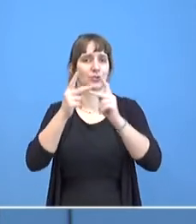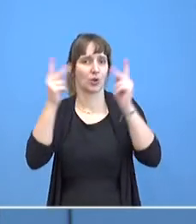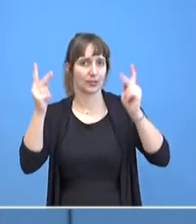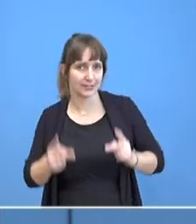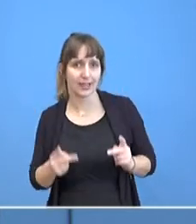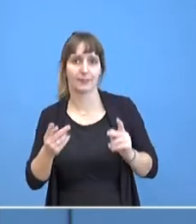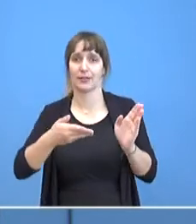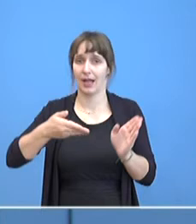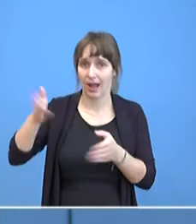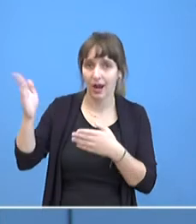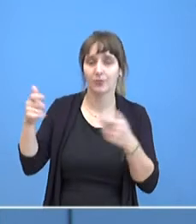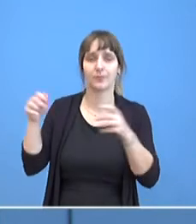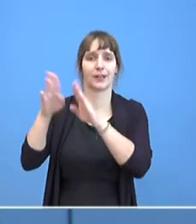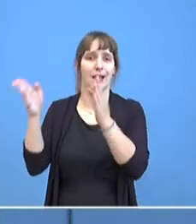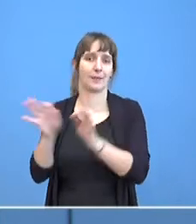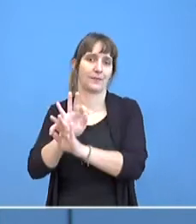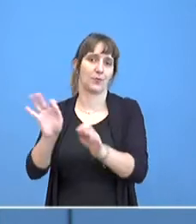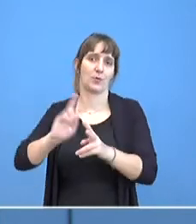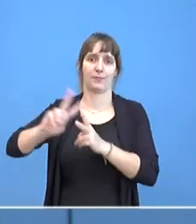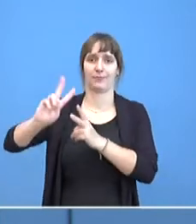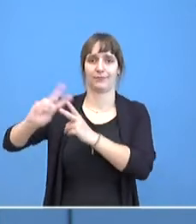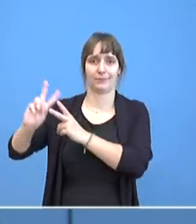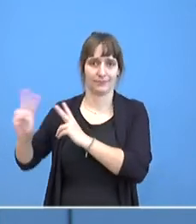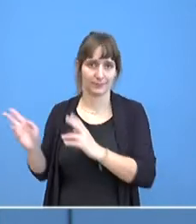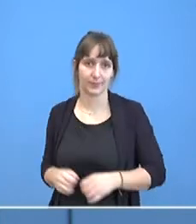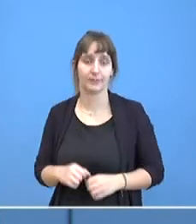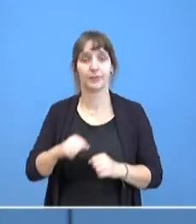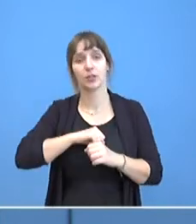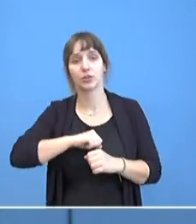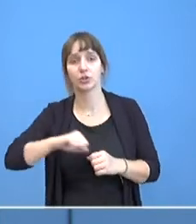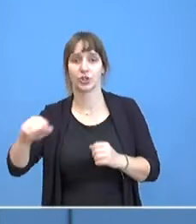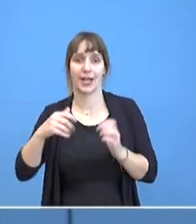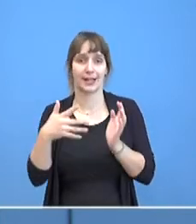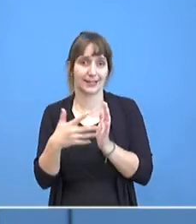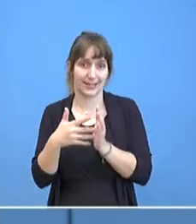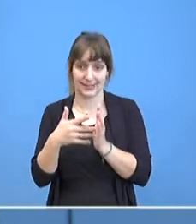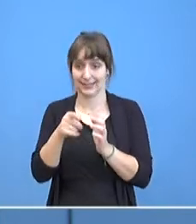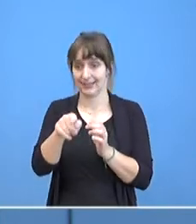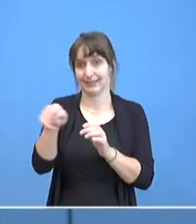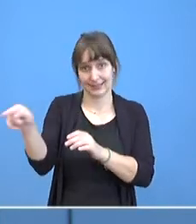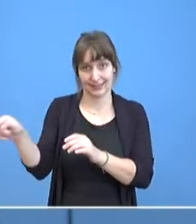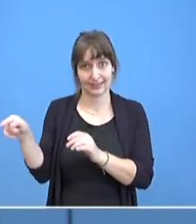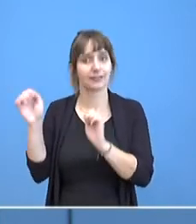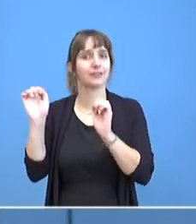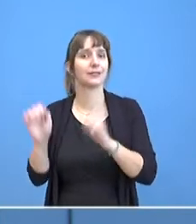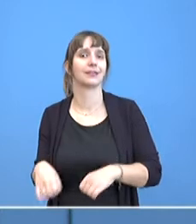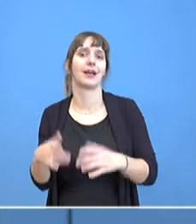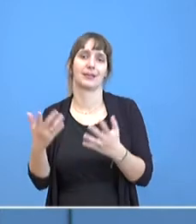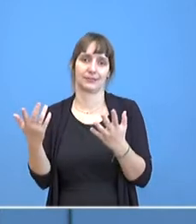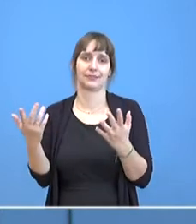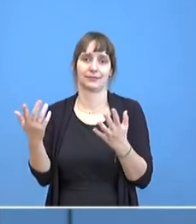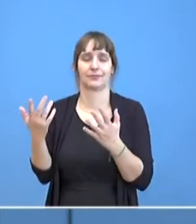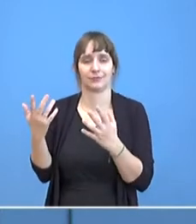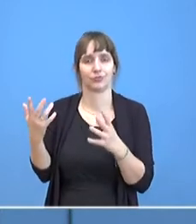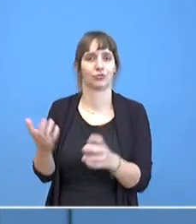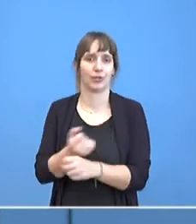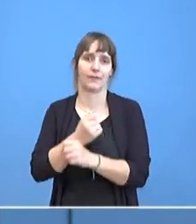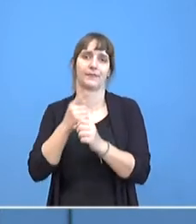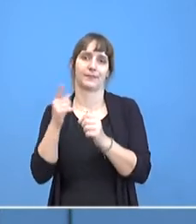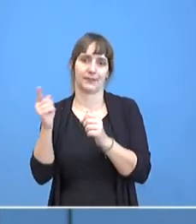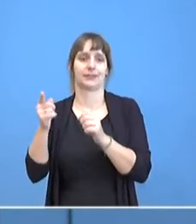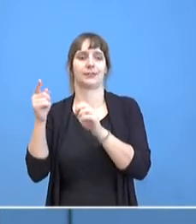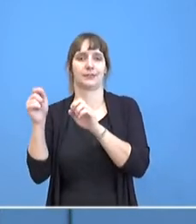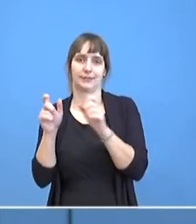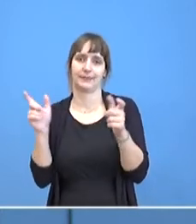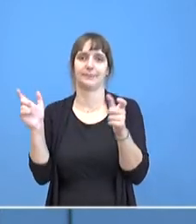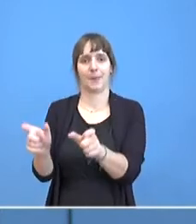Krankenhäuser und Pflegeheime. Schnelltests vor Ort können verhindern, dass das Virus nach außen eingetragen wird. Sie liefern